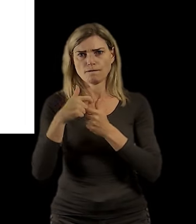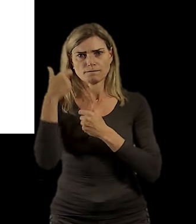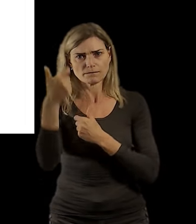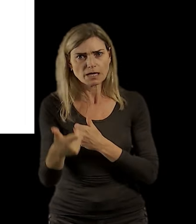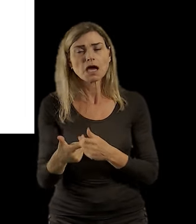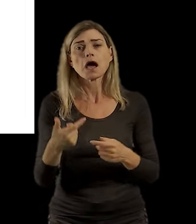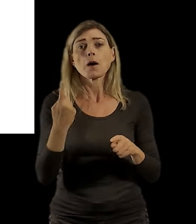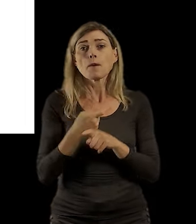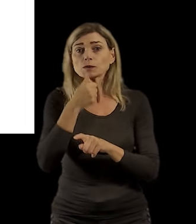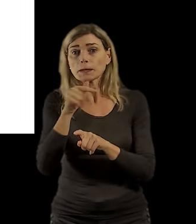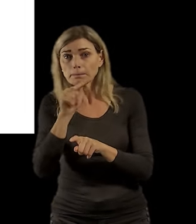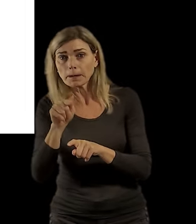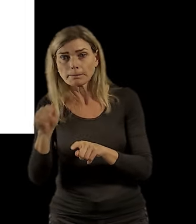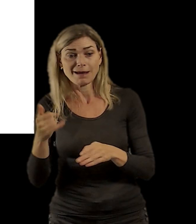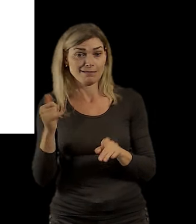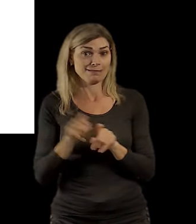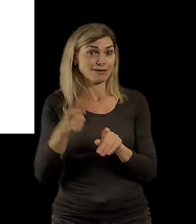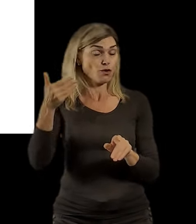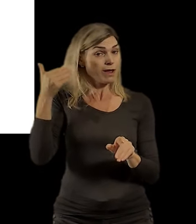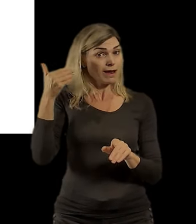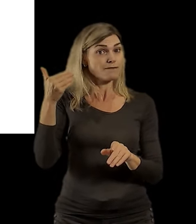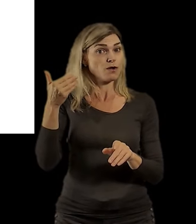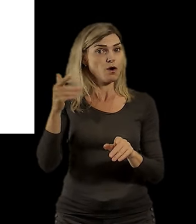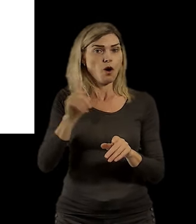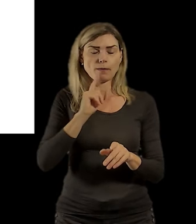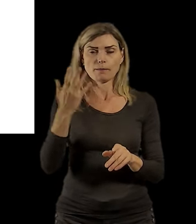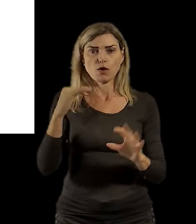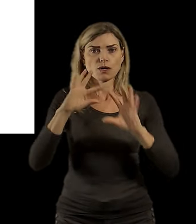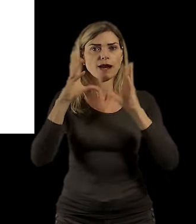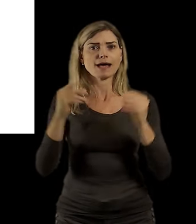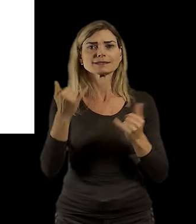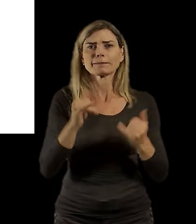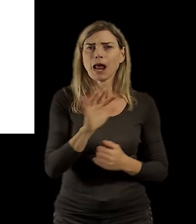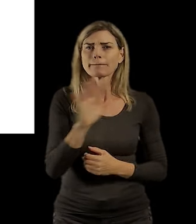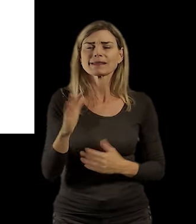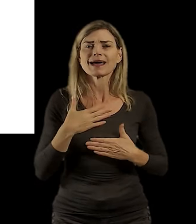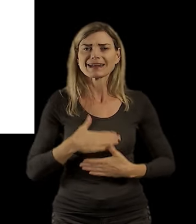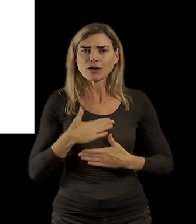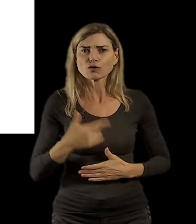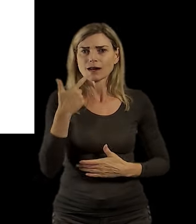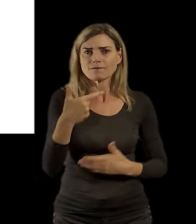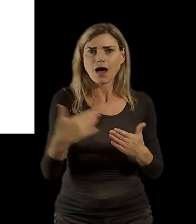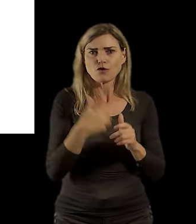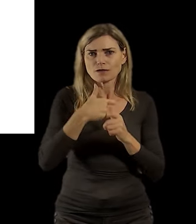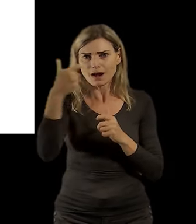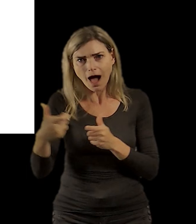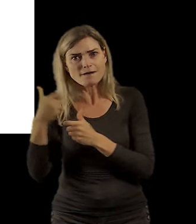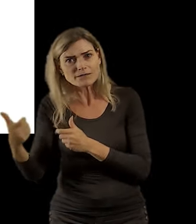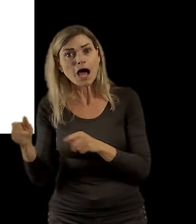další městské části. jsem teďka otvíral, to byla velká paráda, v Radotíně dvě nové lávky přijel i ministr dopravy,